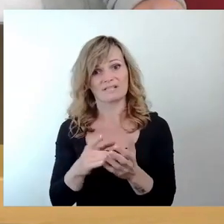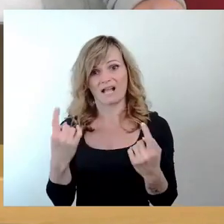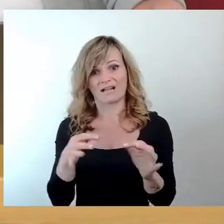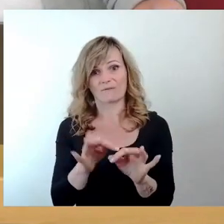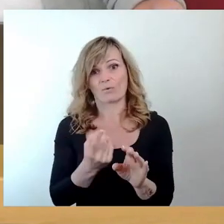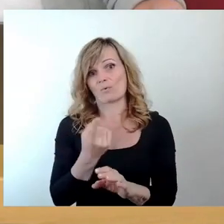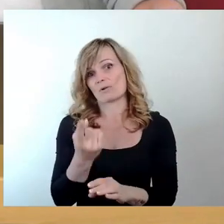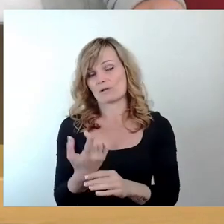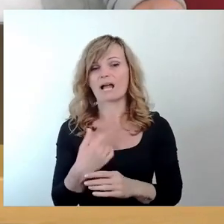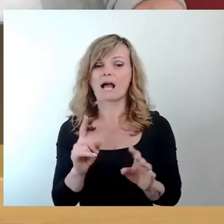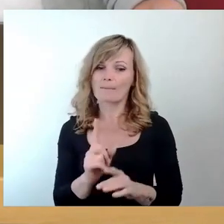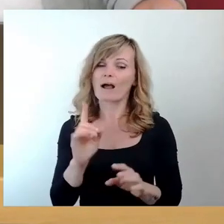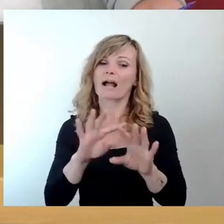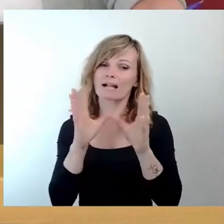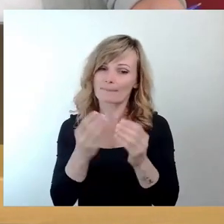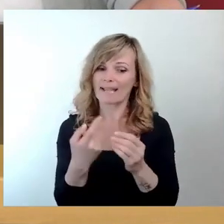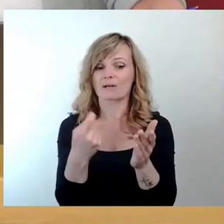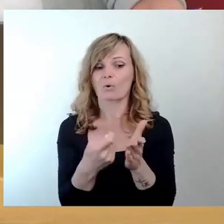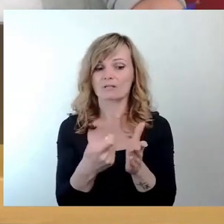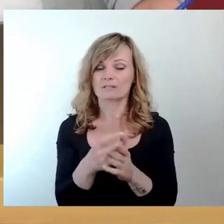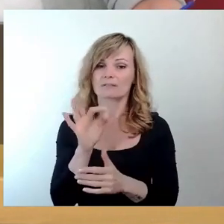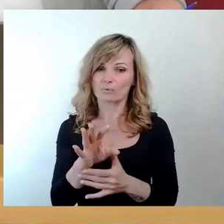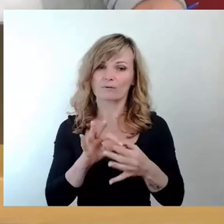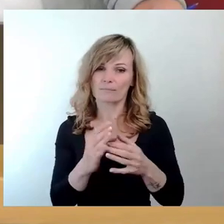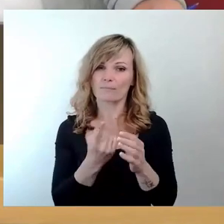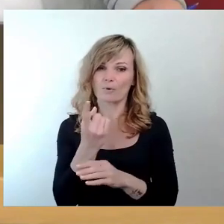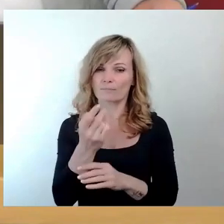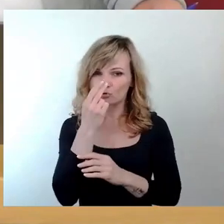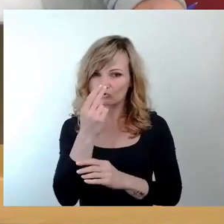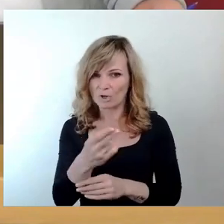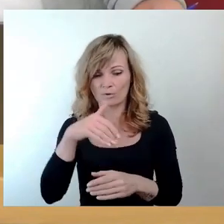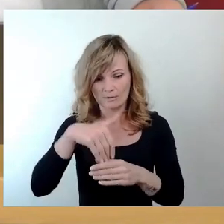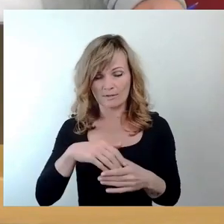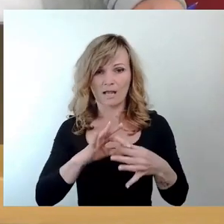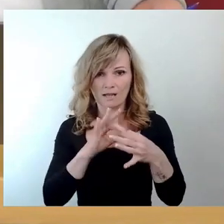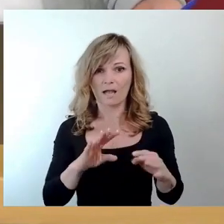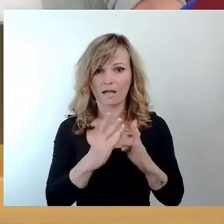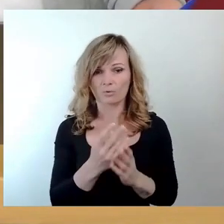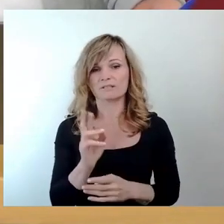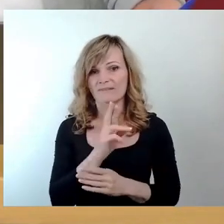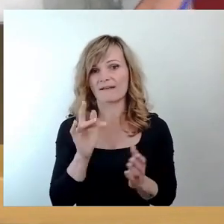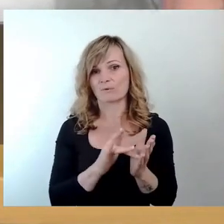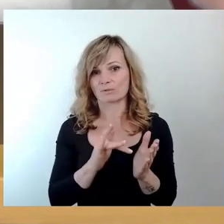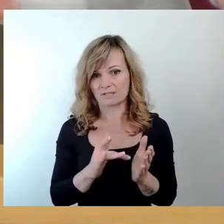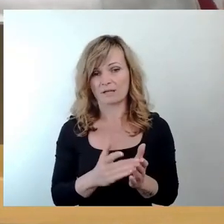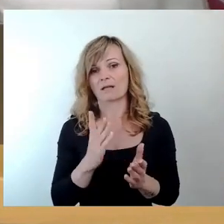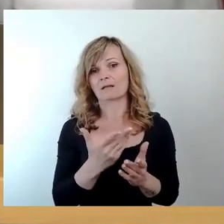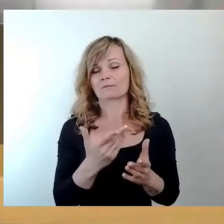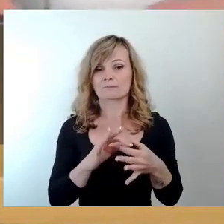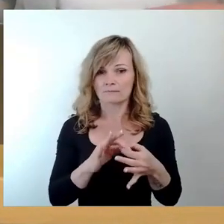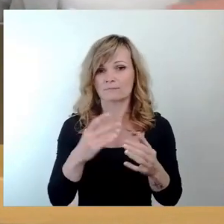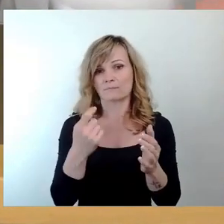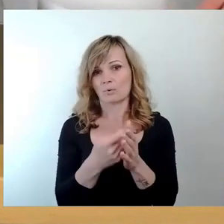betrifft, müssen wir eben unterscheiden. Was ist in-house-bezogener Teil des Modells und